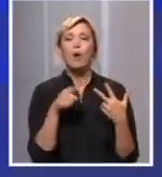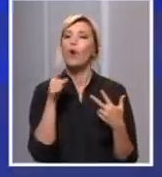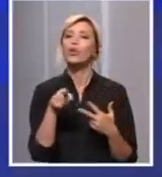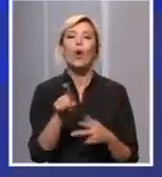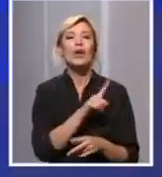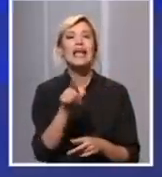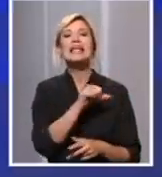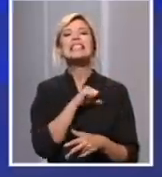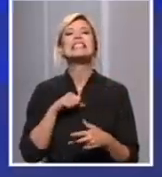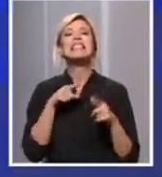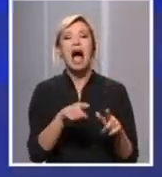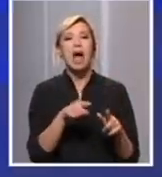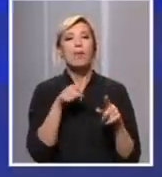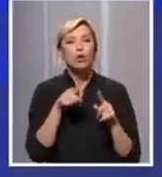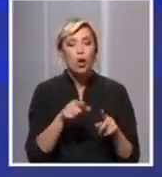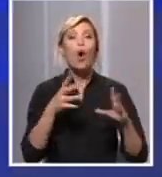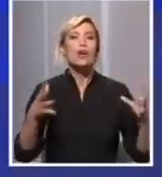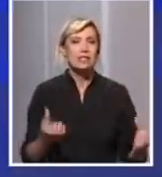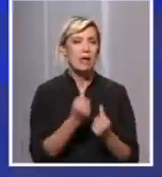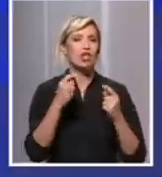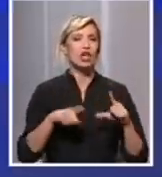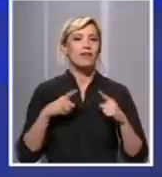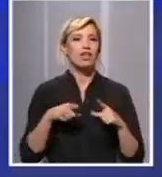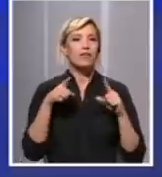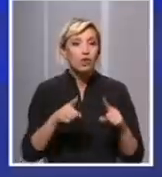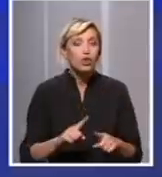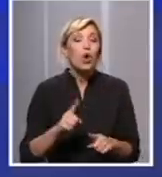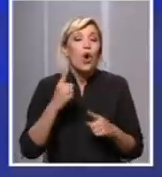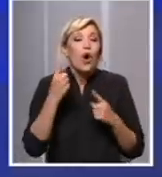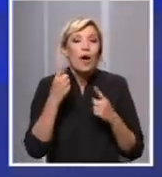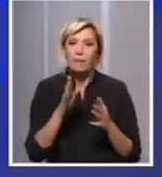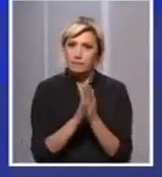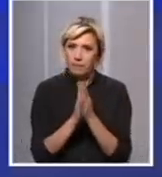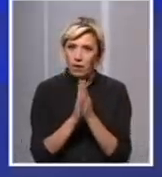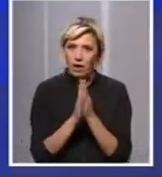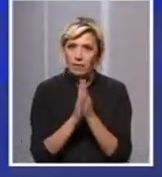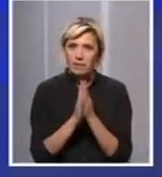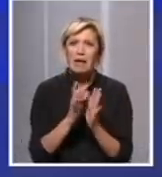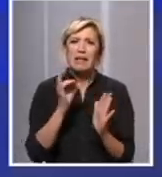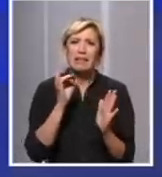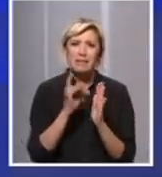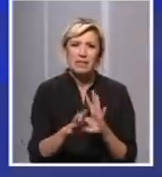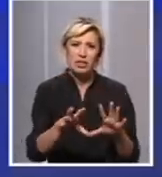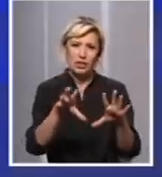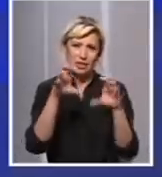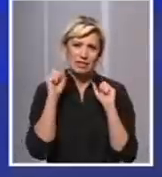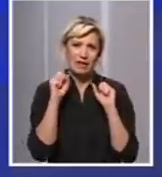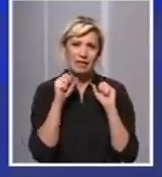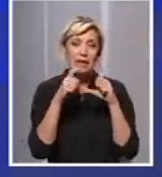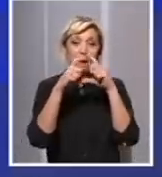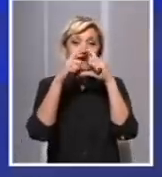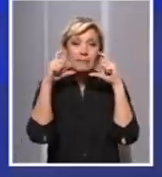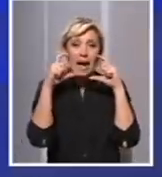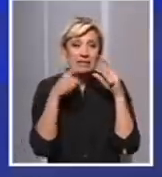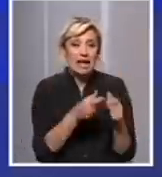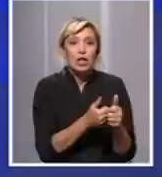sprečava infekciju i što spašava živote. I moramo što pre da shvatimo da maske razdelje, da nije samo,